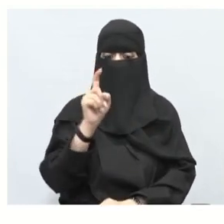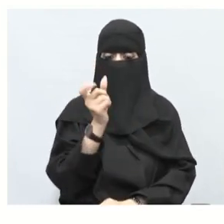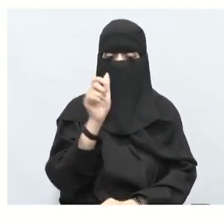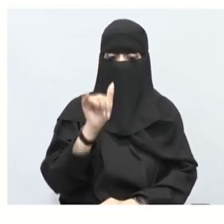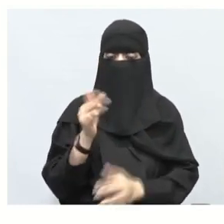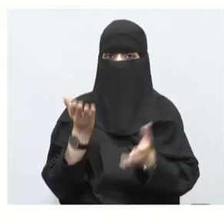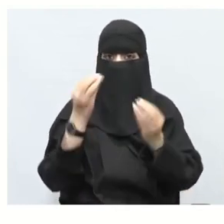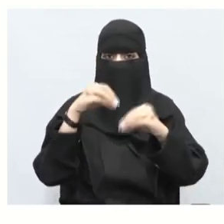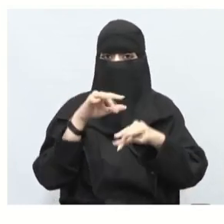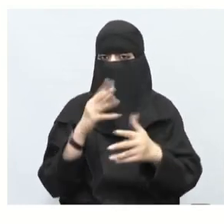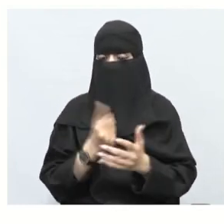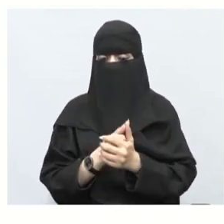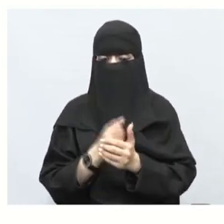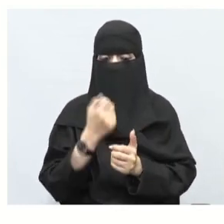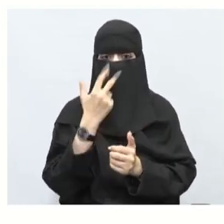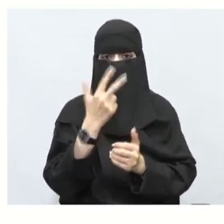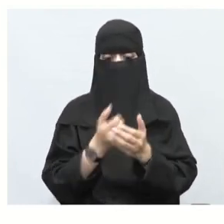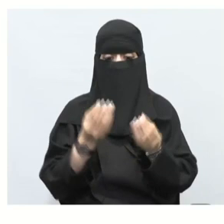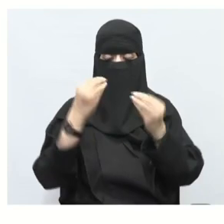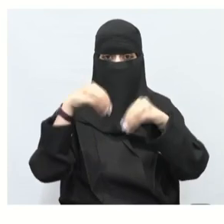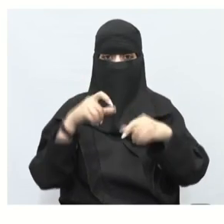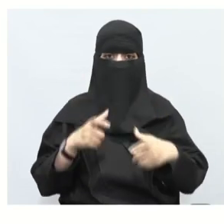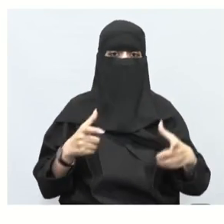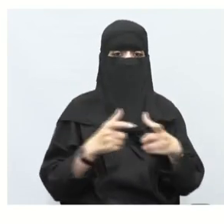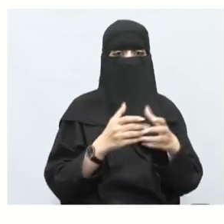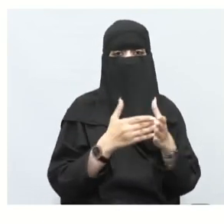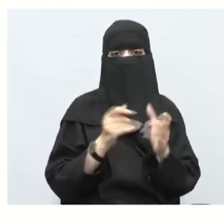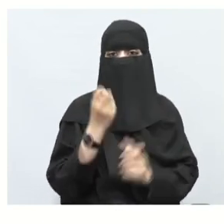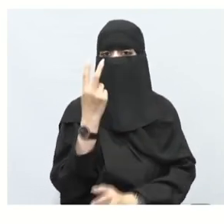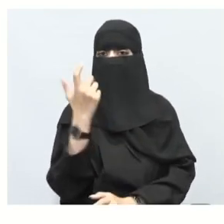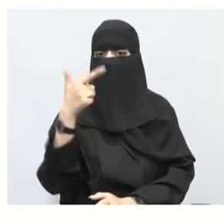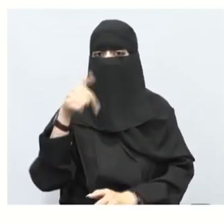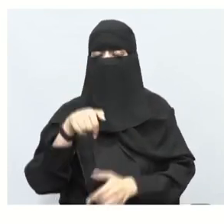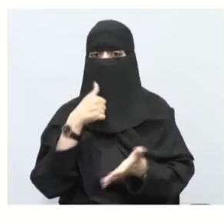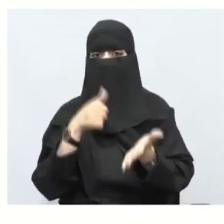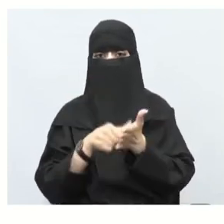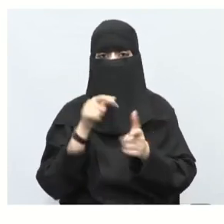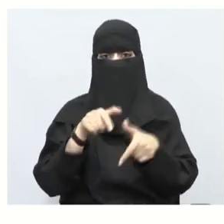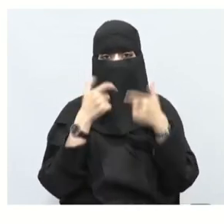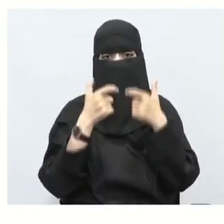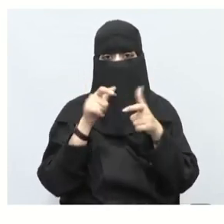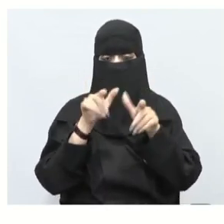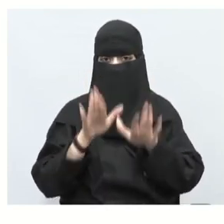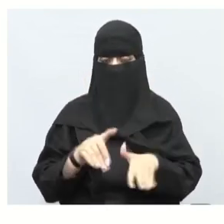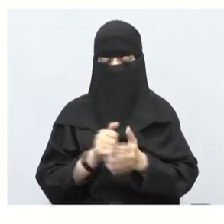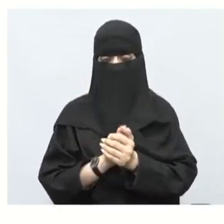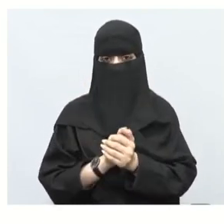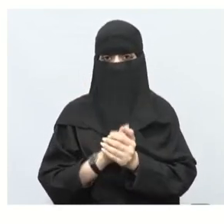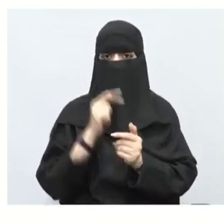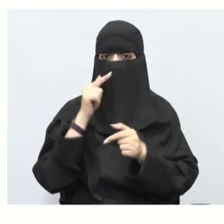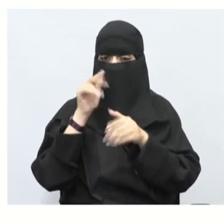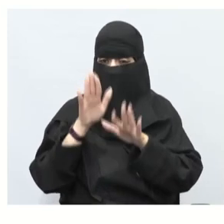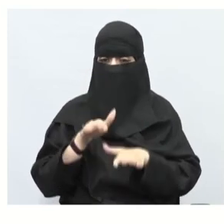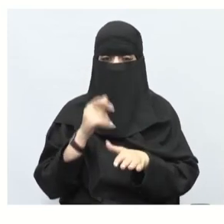آخر شيء قال جمعة لبنى اثنان وسبعون طابعا لو لاحظتم أنتم جيدا أنه في